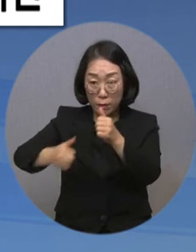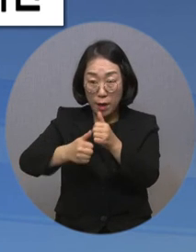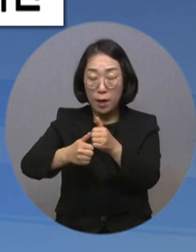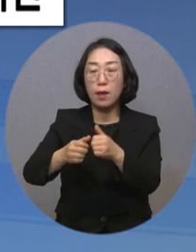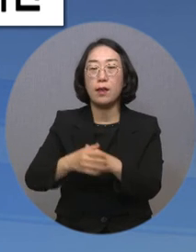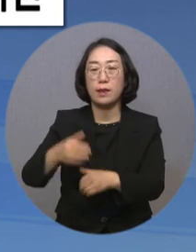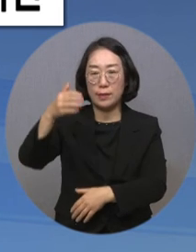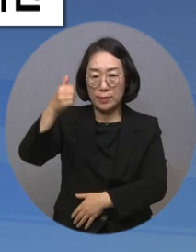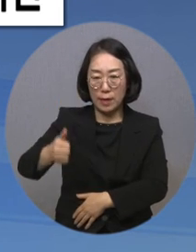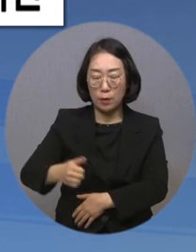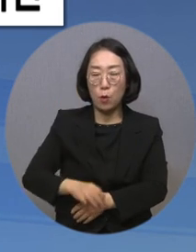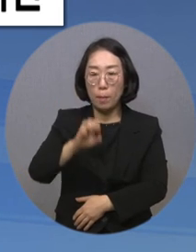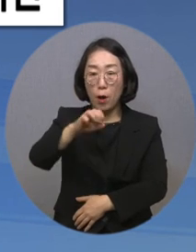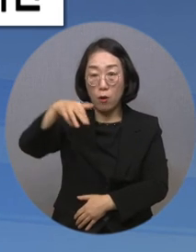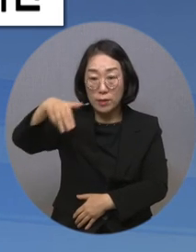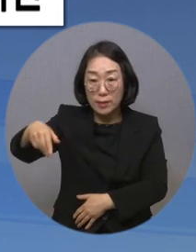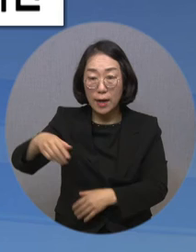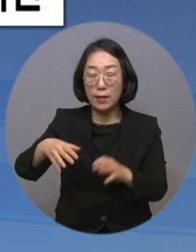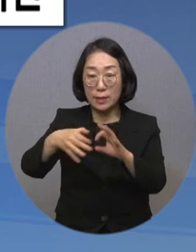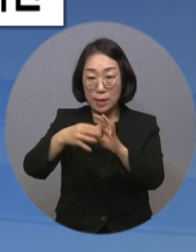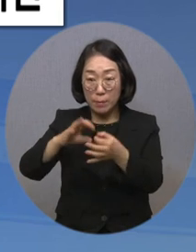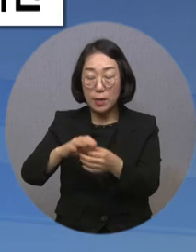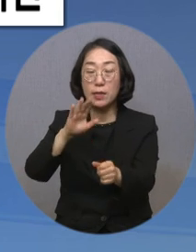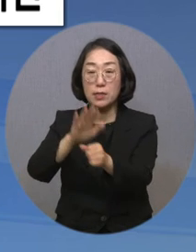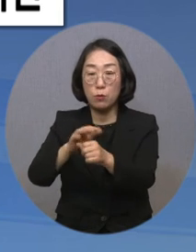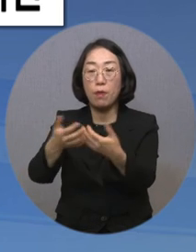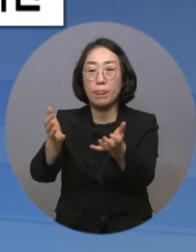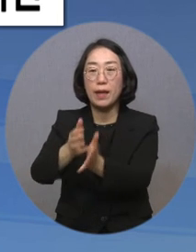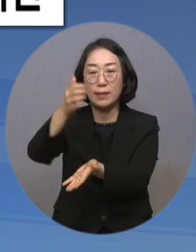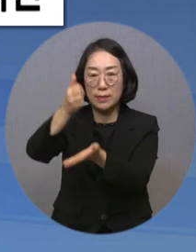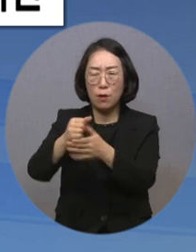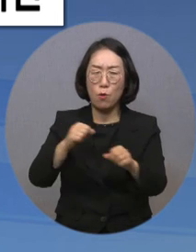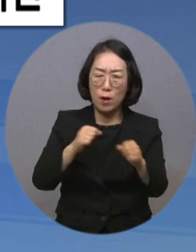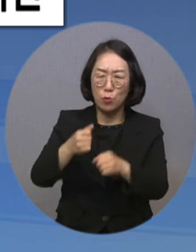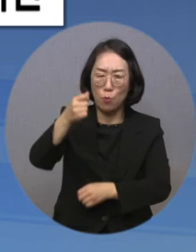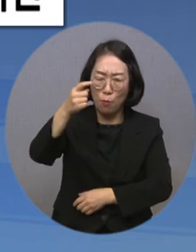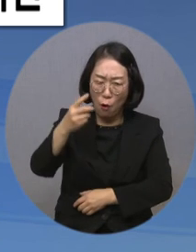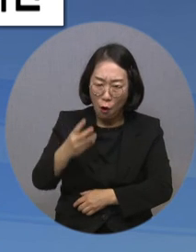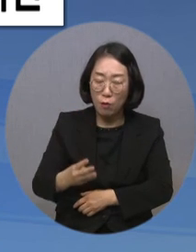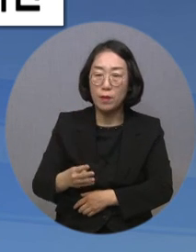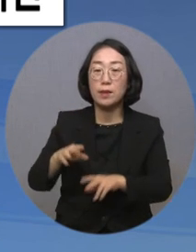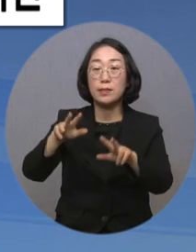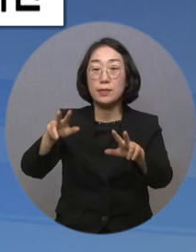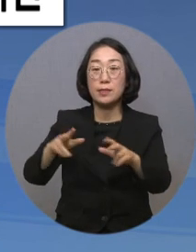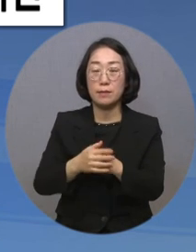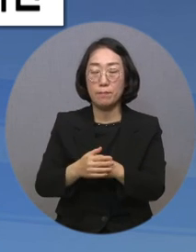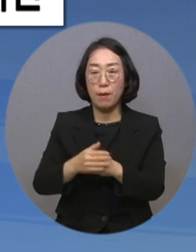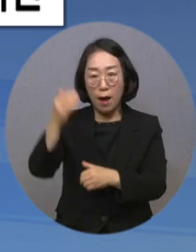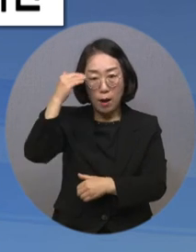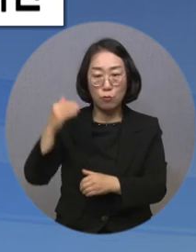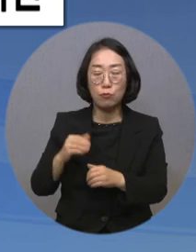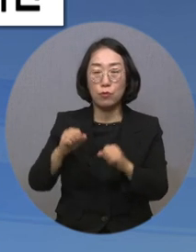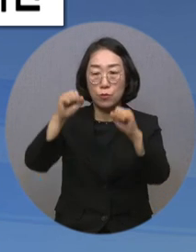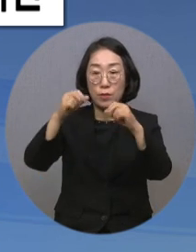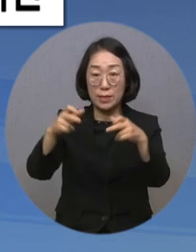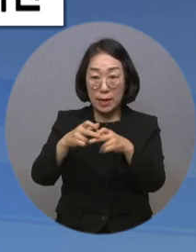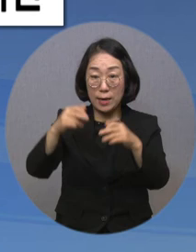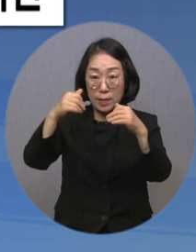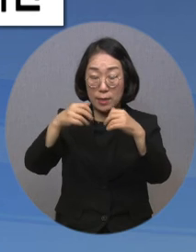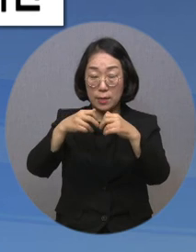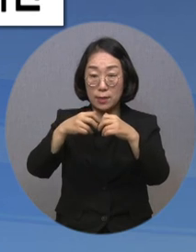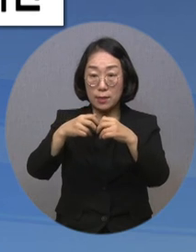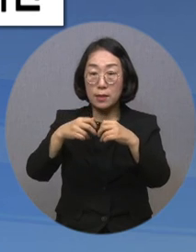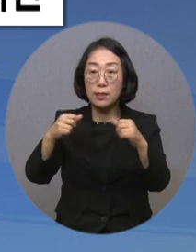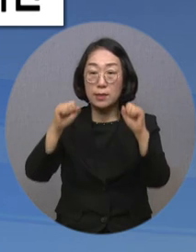2018 평창동계패럴림픽 지원단장으로 활동해 왔는데요. 현재는 대한장애인체육회 부회장과 국제위원회